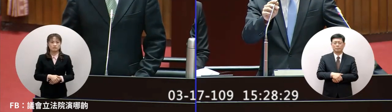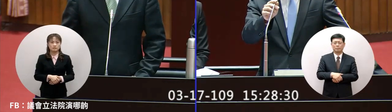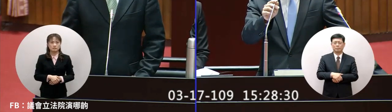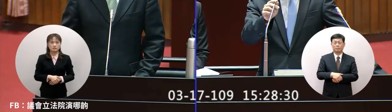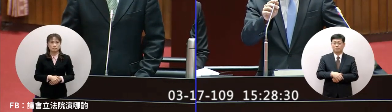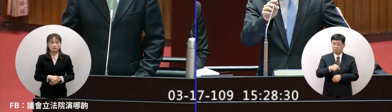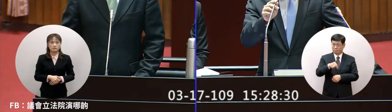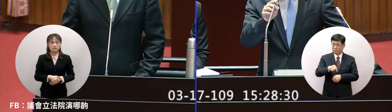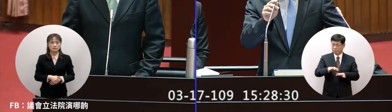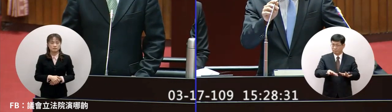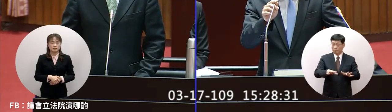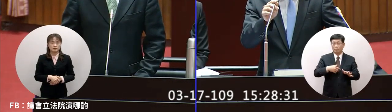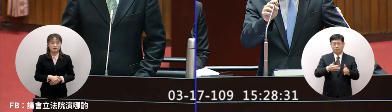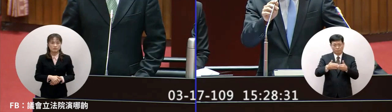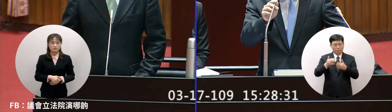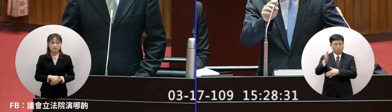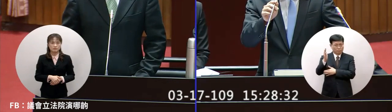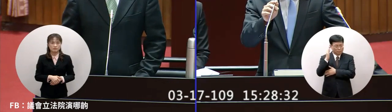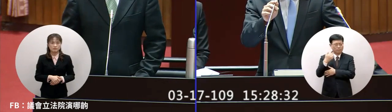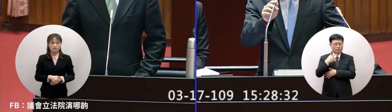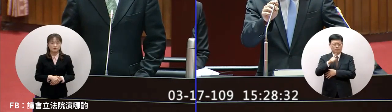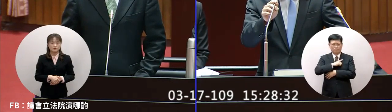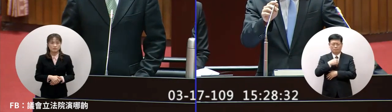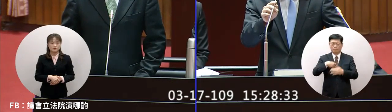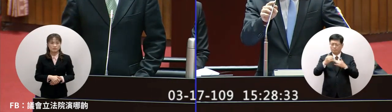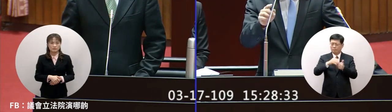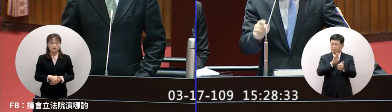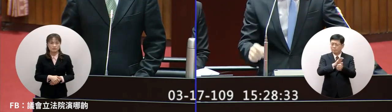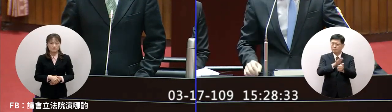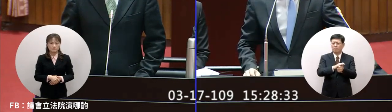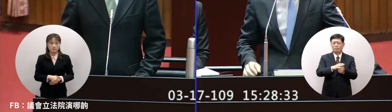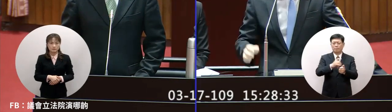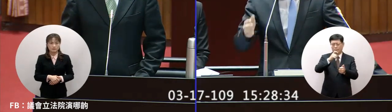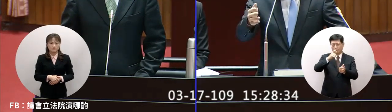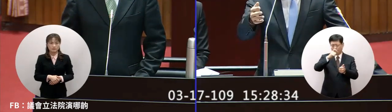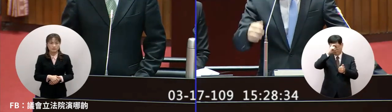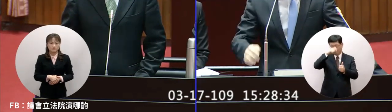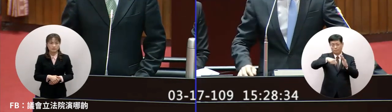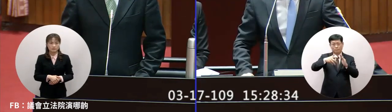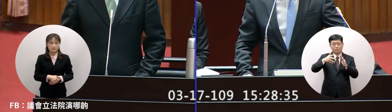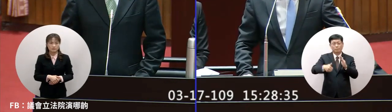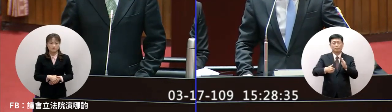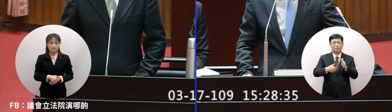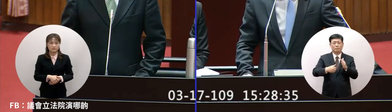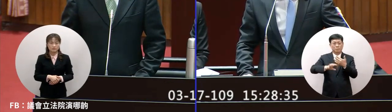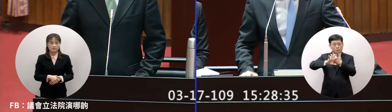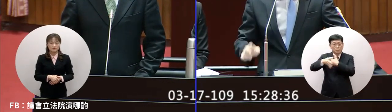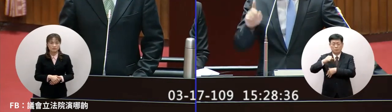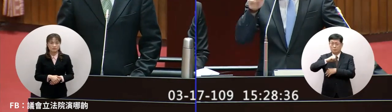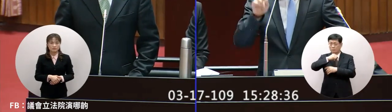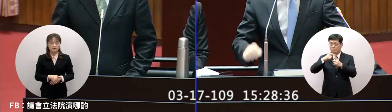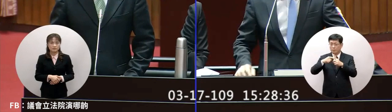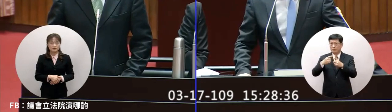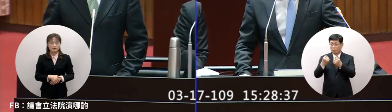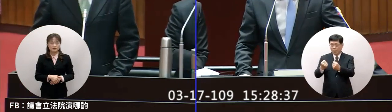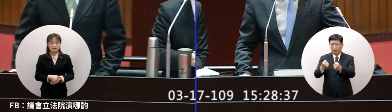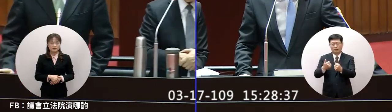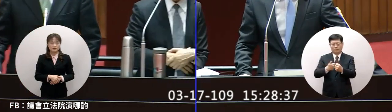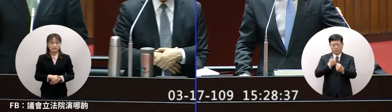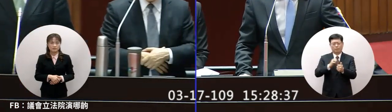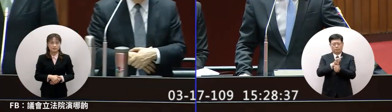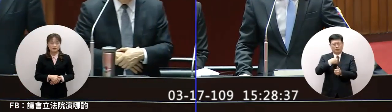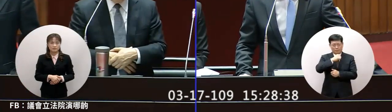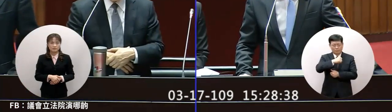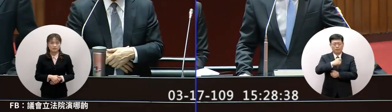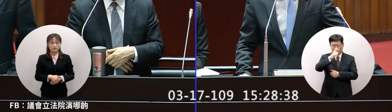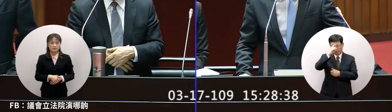去這個地方其實需要政府更大的一個協助我要請院長這個在海外的台灣人都是一個心愛